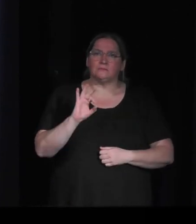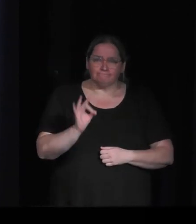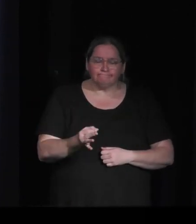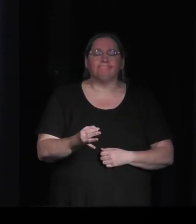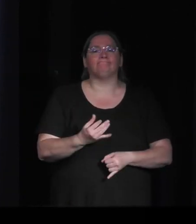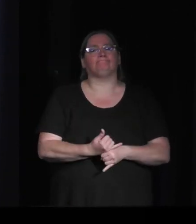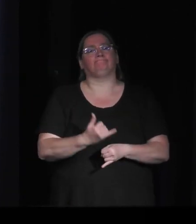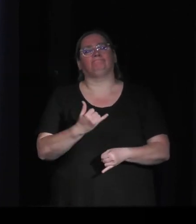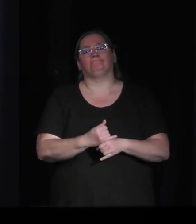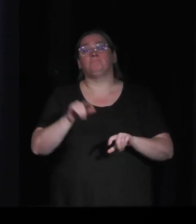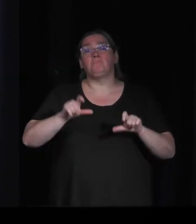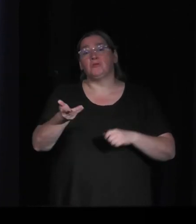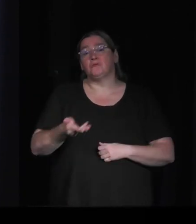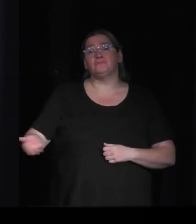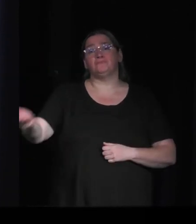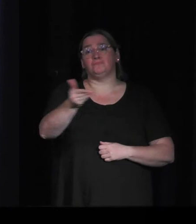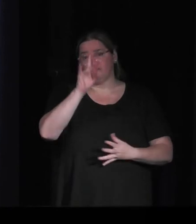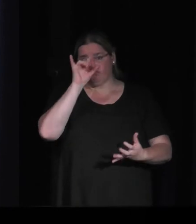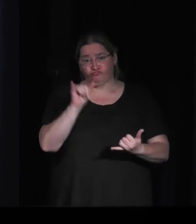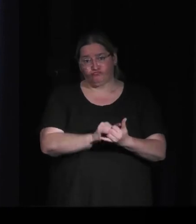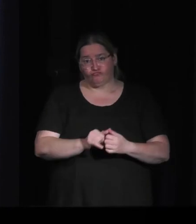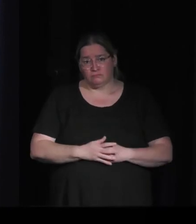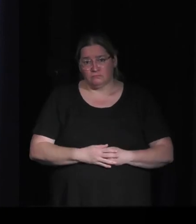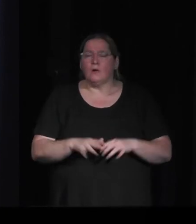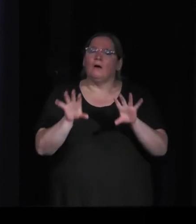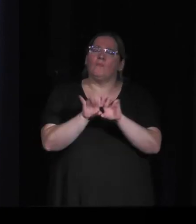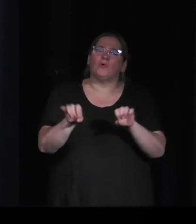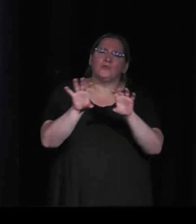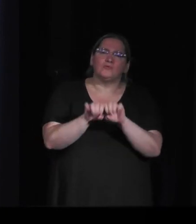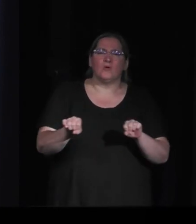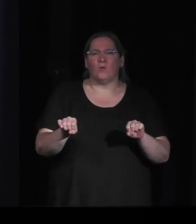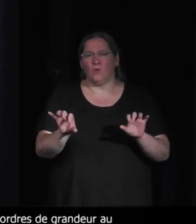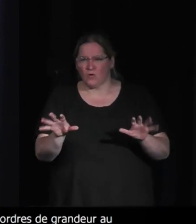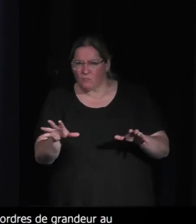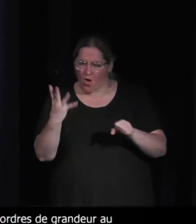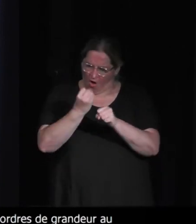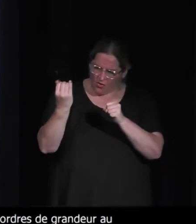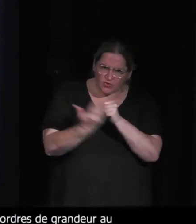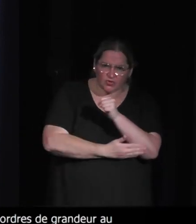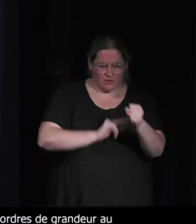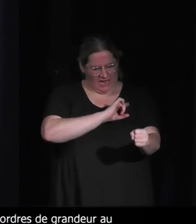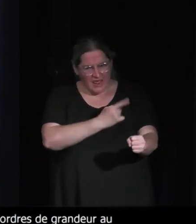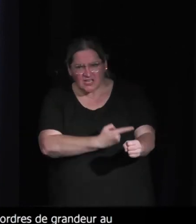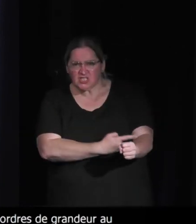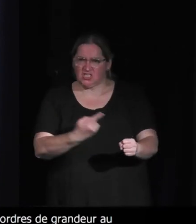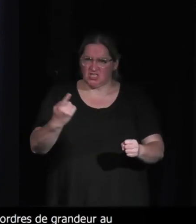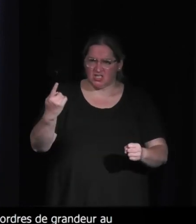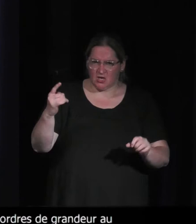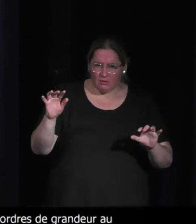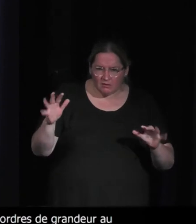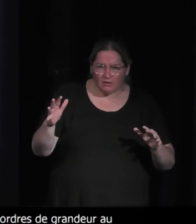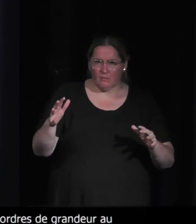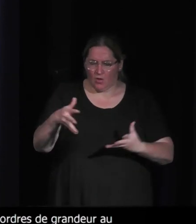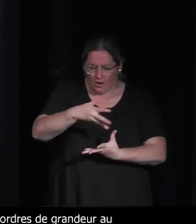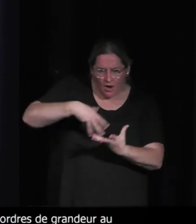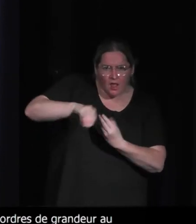Globalement, les gens maîtrisent encore assez peu les enjeux énergétiques, qu-ce qu'ils consomment de l'énergie, selon quelle modalité, quel est le